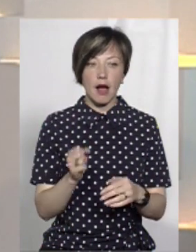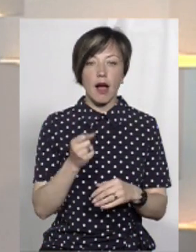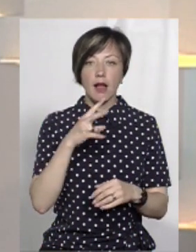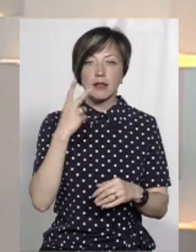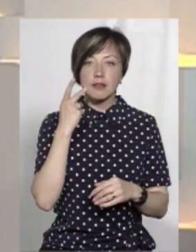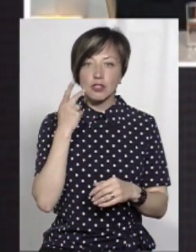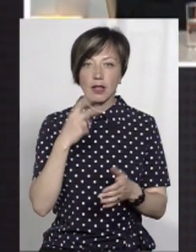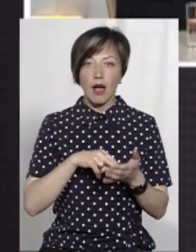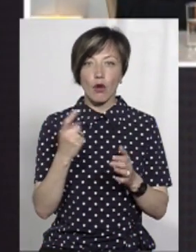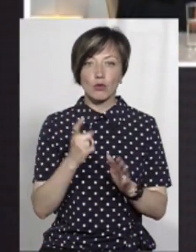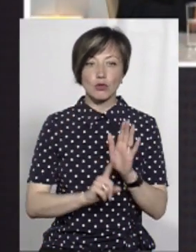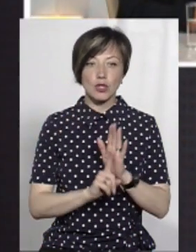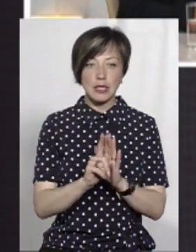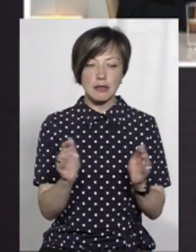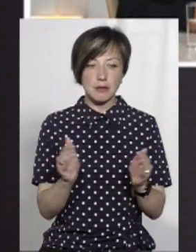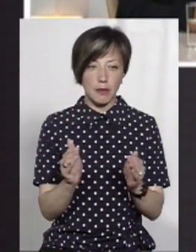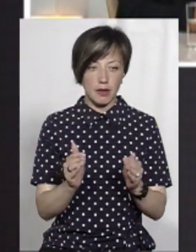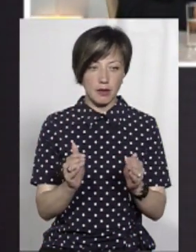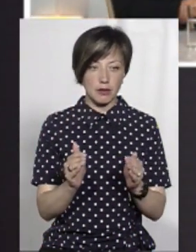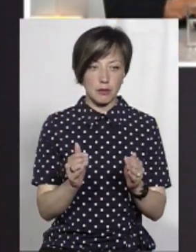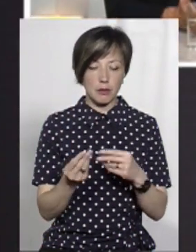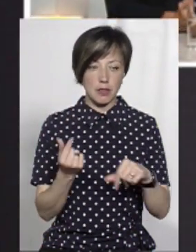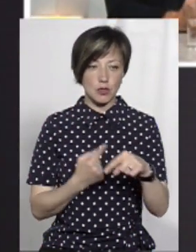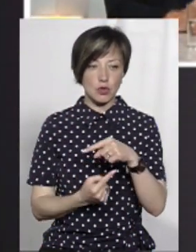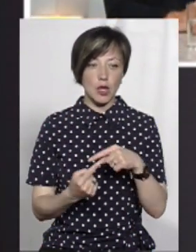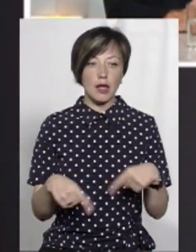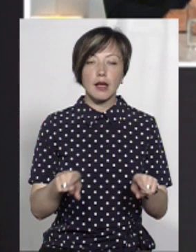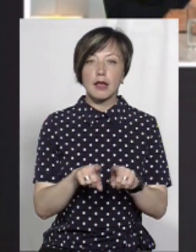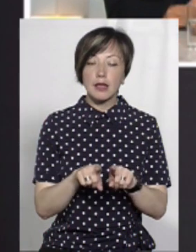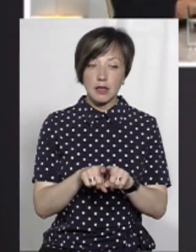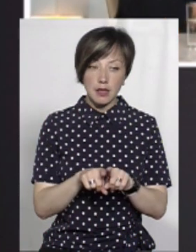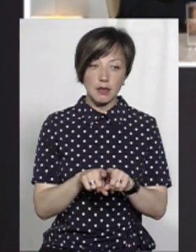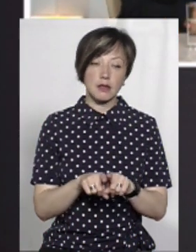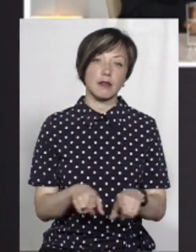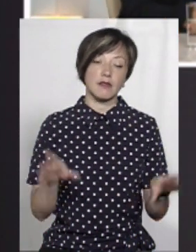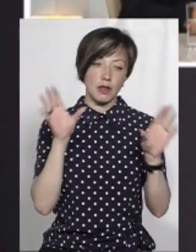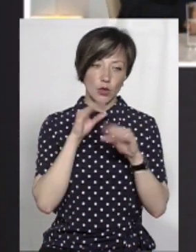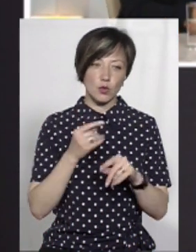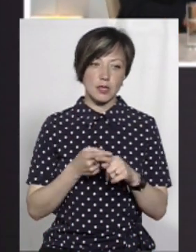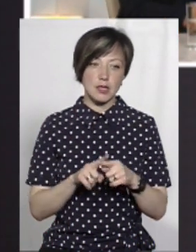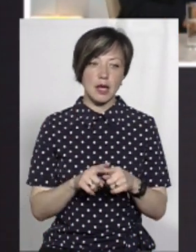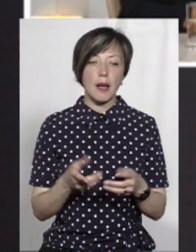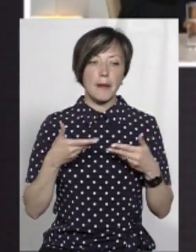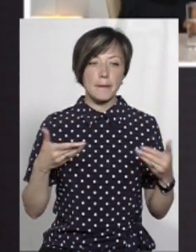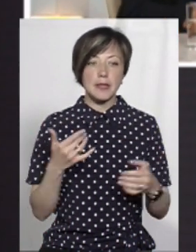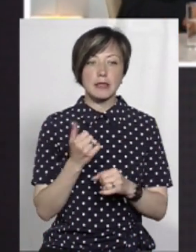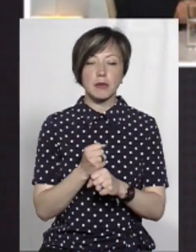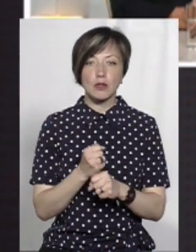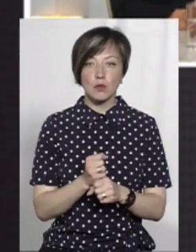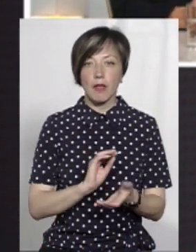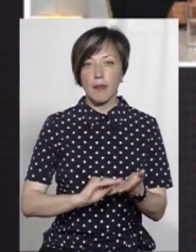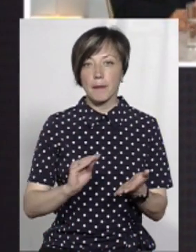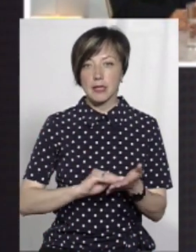бо завжди економіка починається з мікро. І таким чином, я ж кажу, нам вдалося це. Ми зараз працюємо над